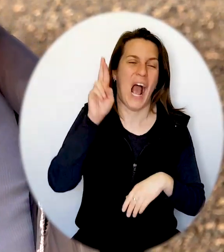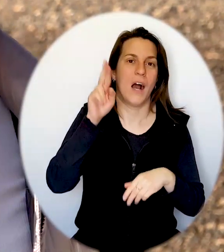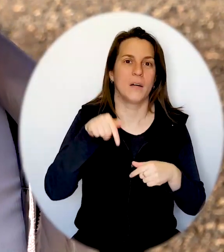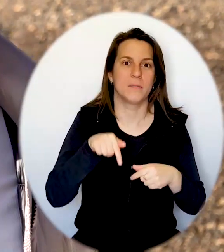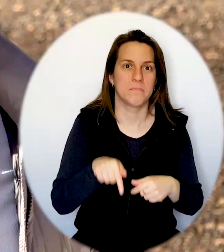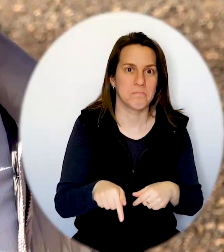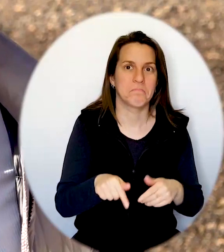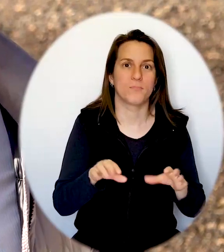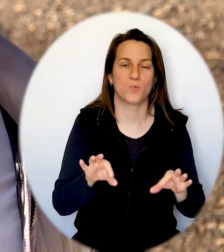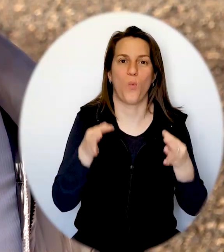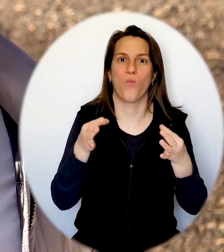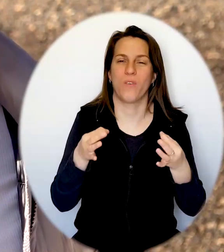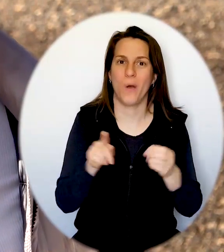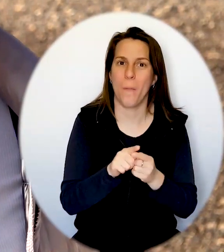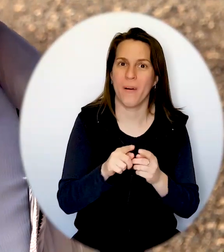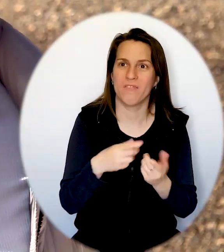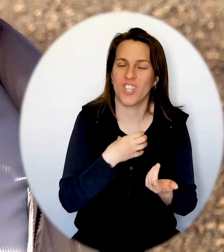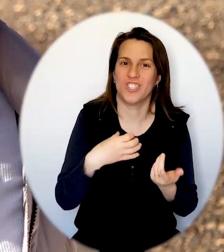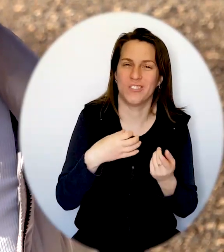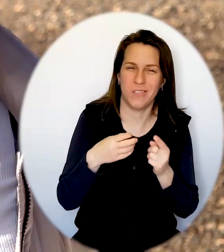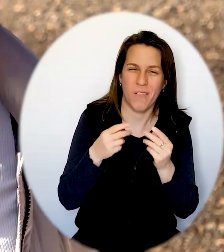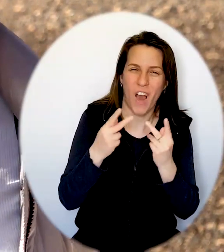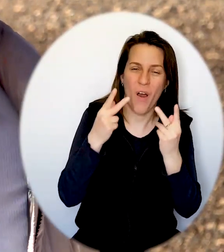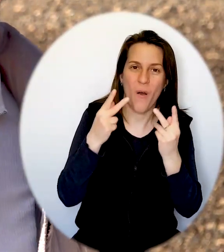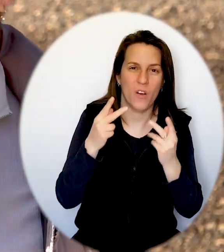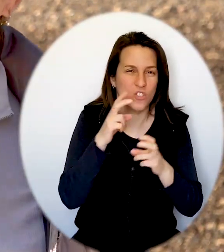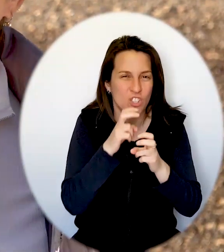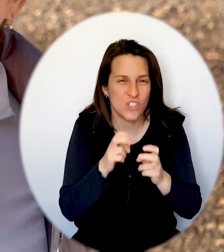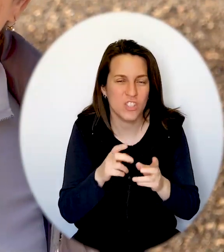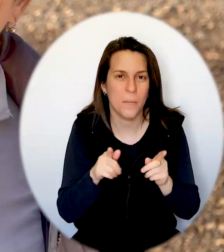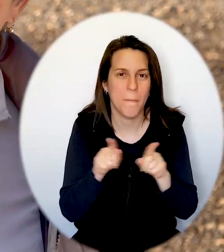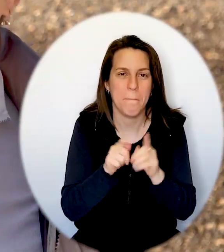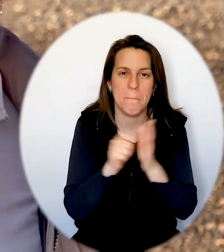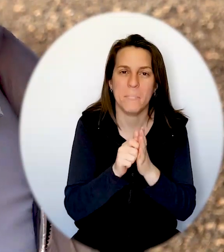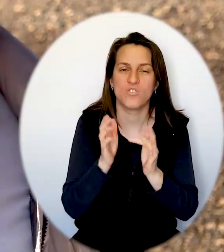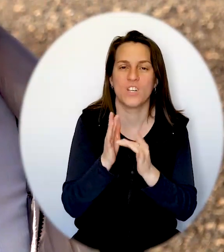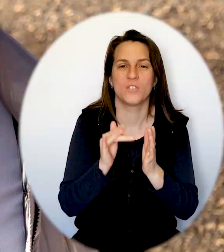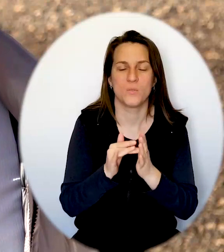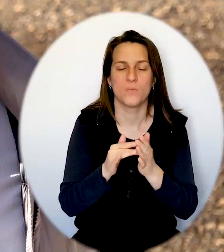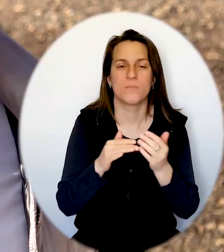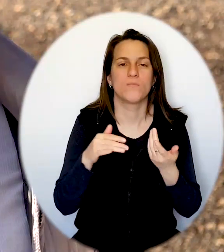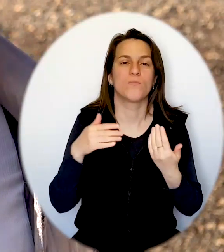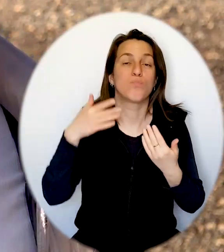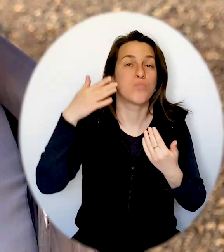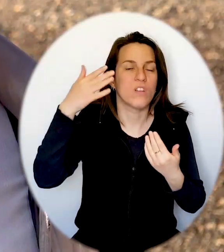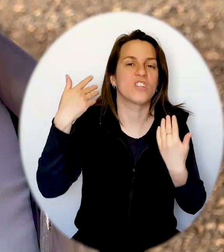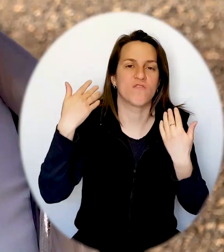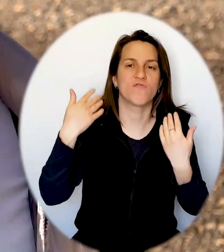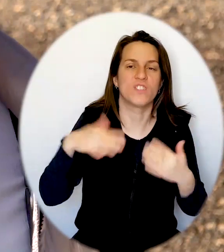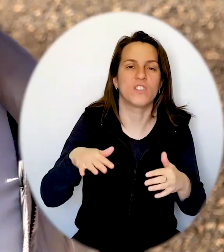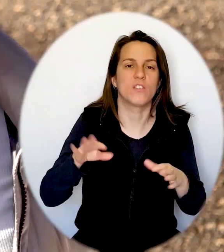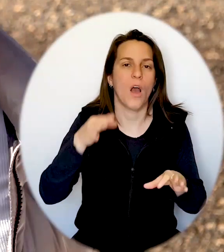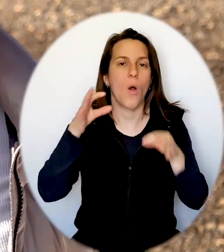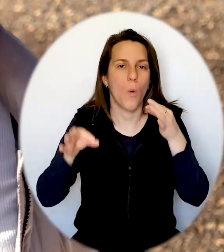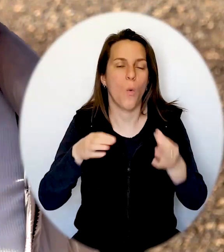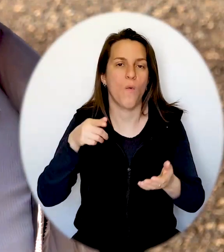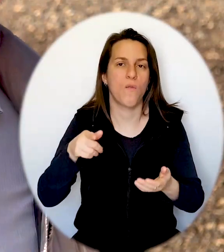récentes fouilles au Golan, dans des autres endroits. On en a trouvé encore plus. Mais il y avait un